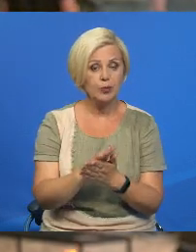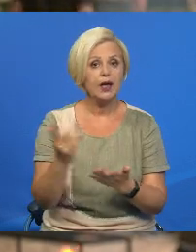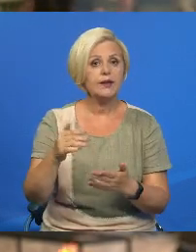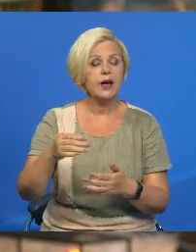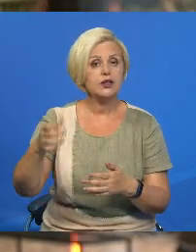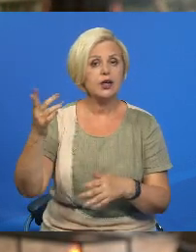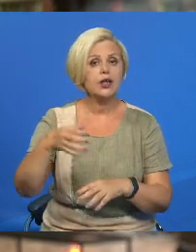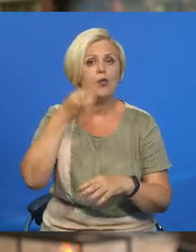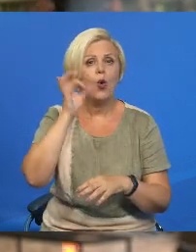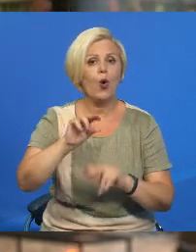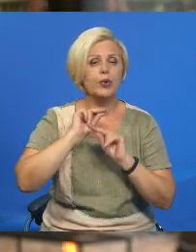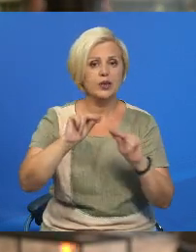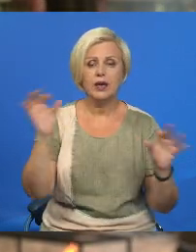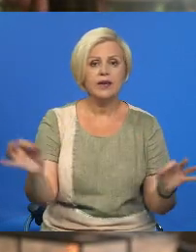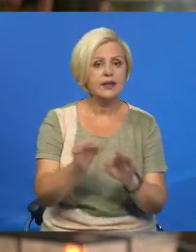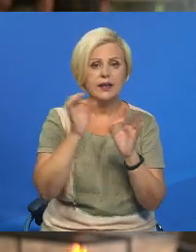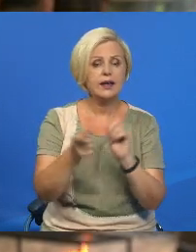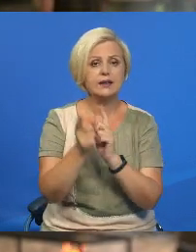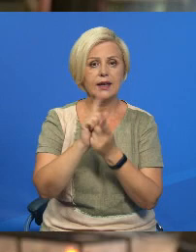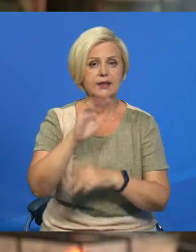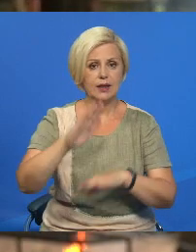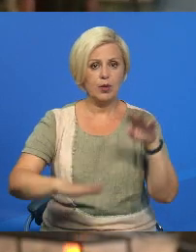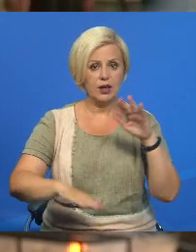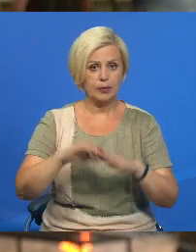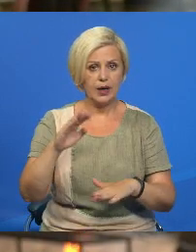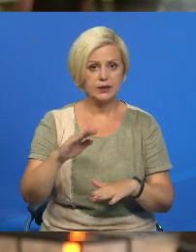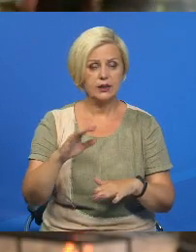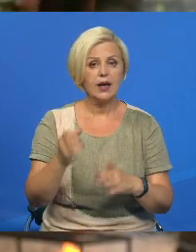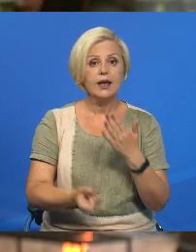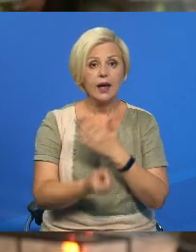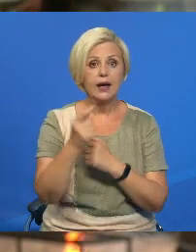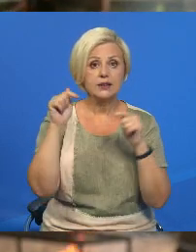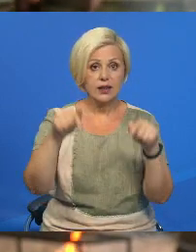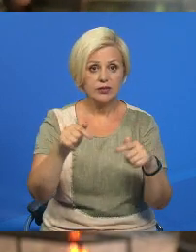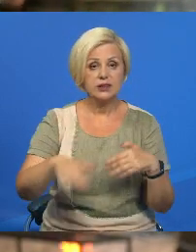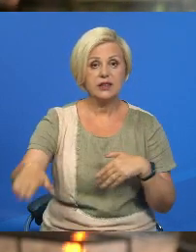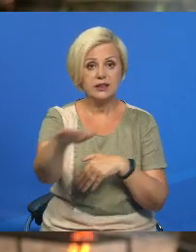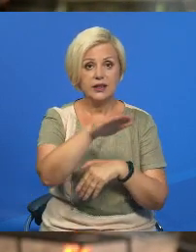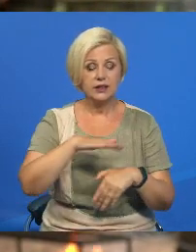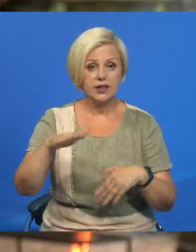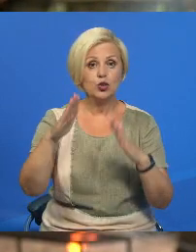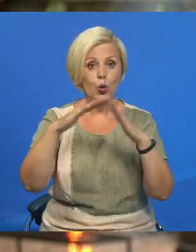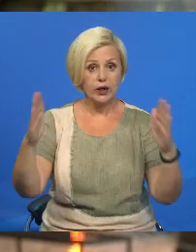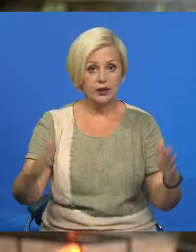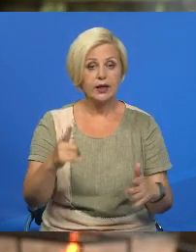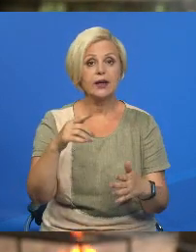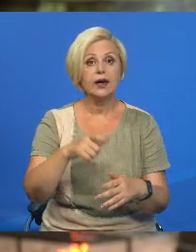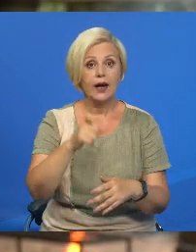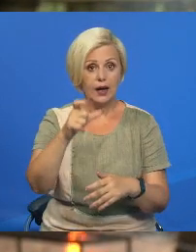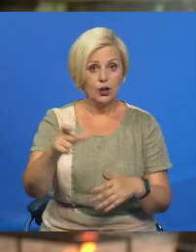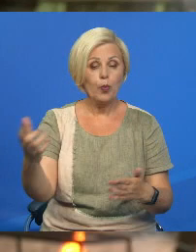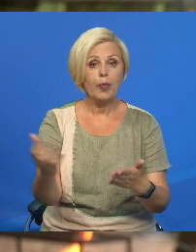педагогами либо учеными никогда не заменит практики. И, оказавшись здесь, на территории полевого лагеря, они получают